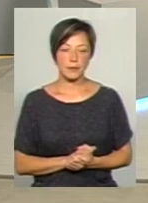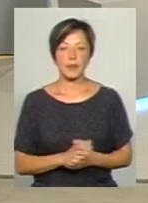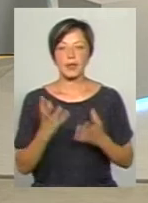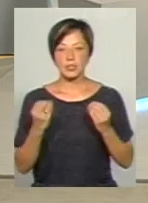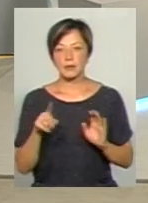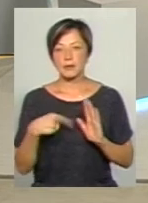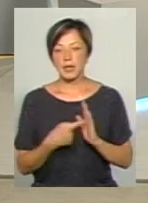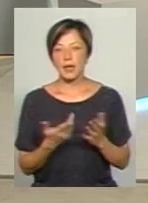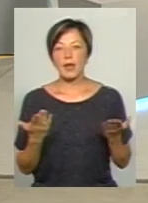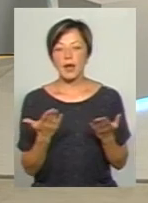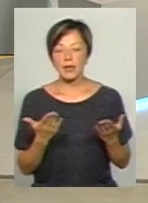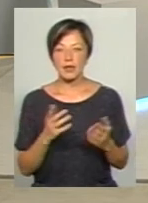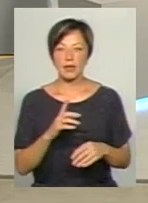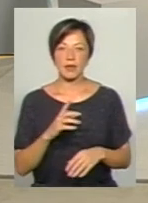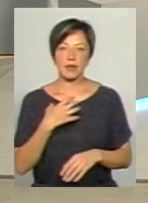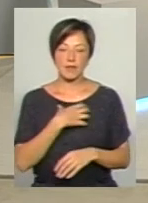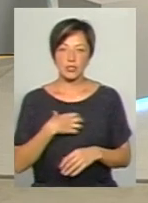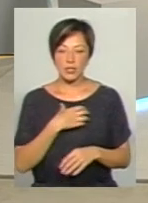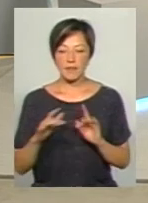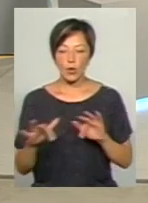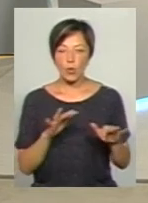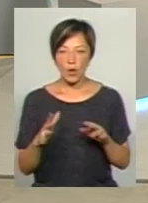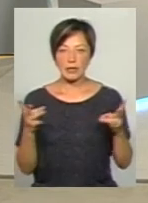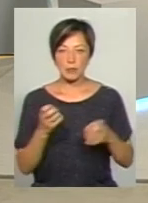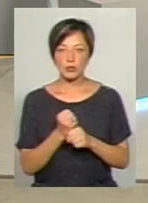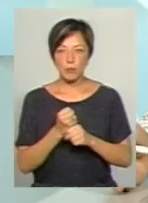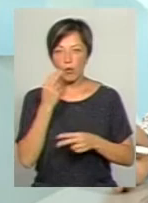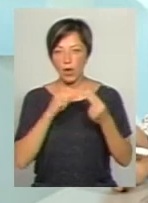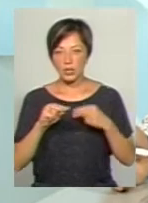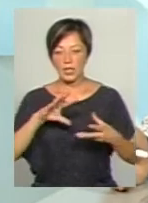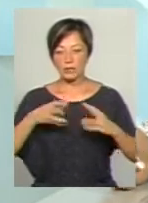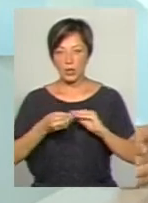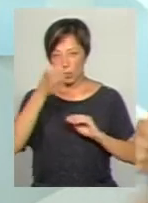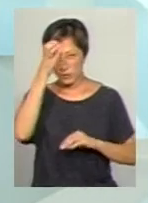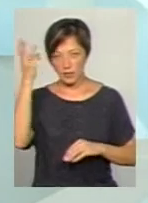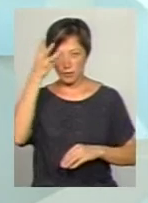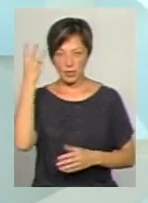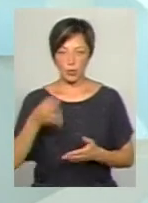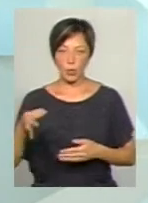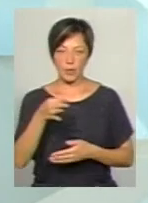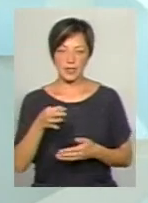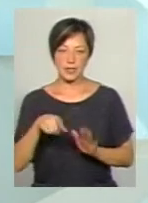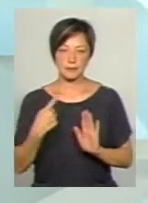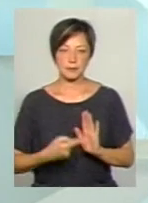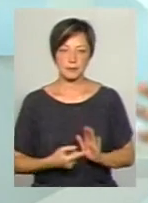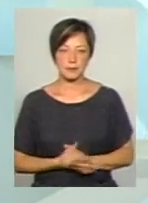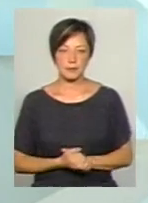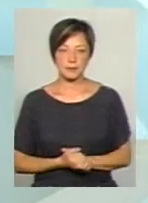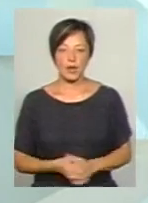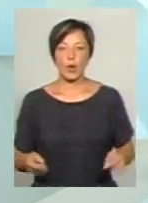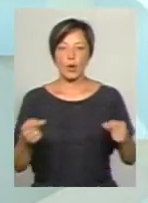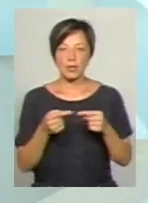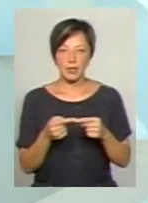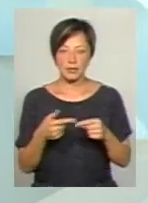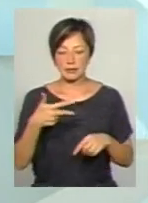робити, які кардинальні кроки для того, щоб покращити результати освіти в Хмельницькій області? От кількість конкретних,